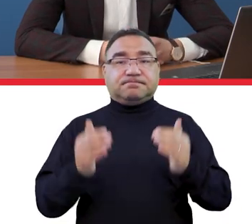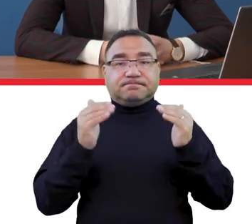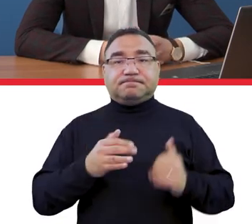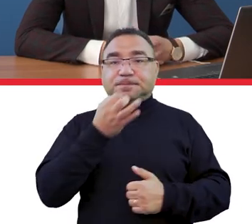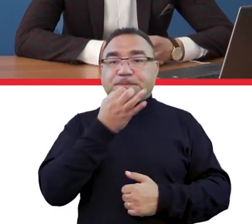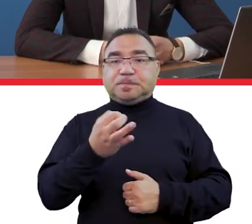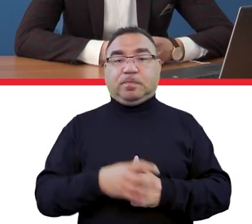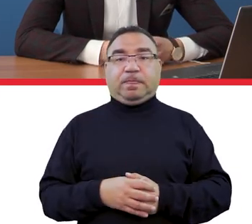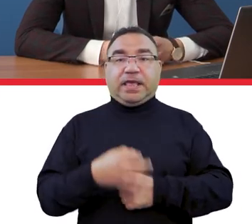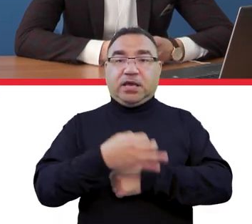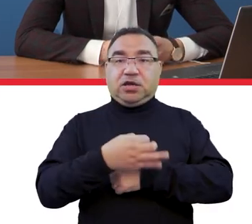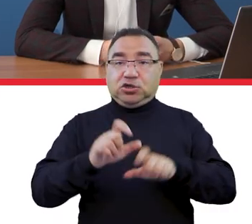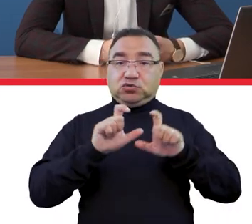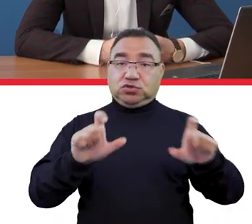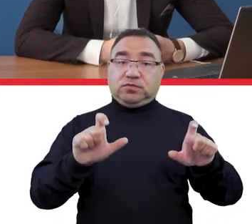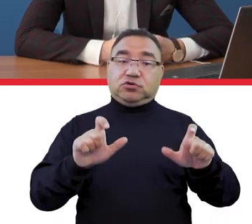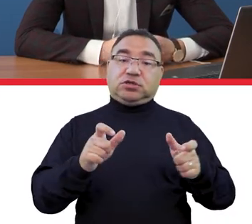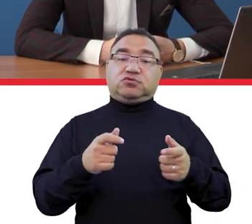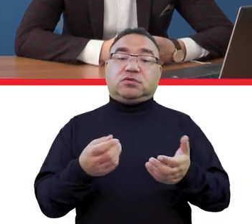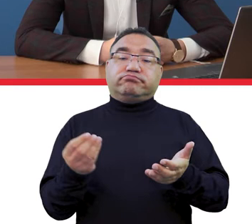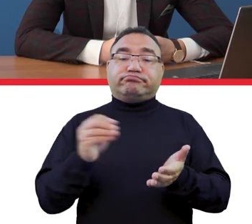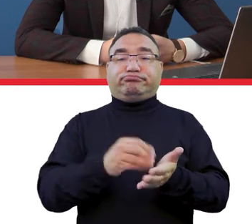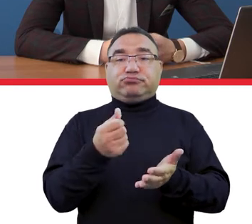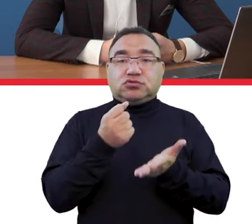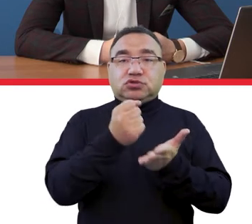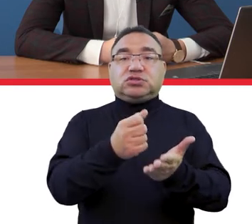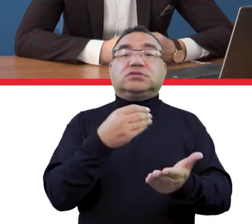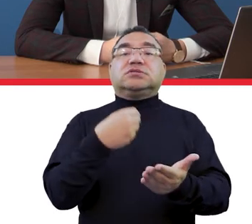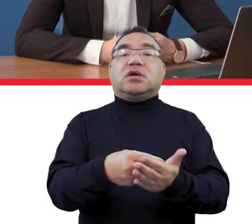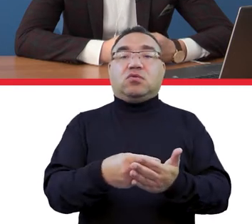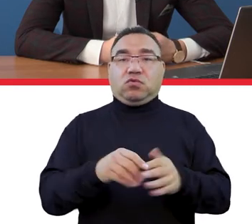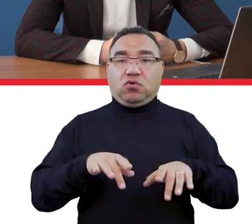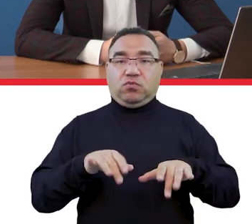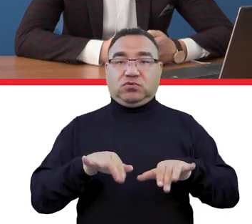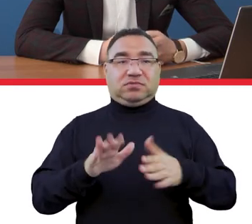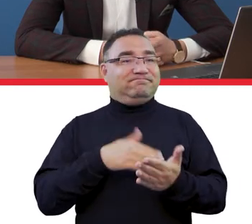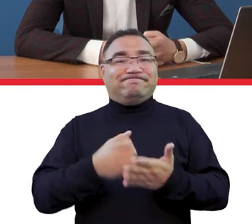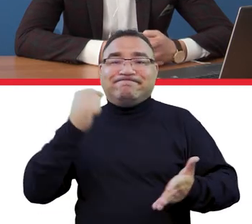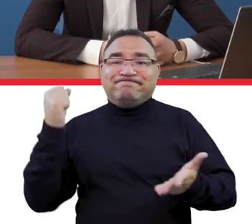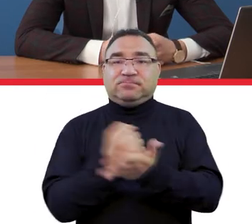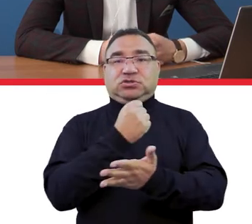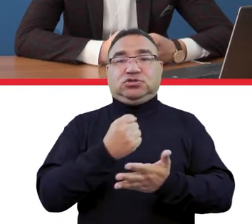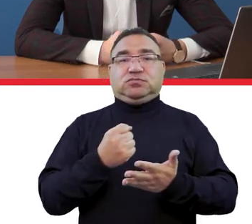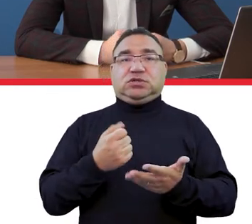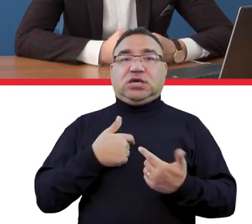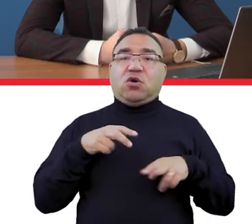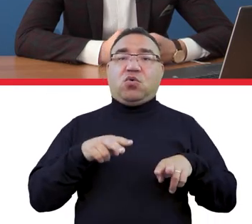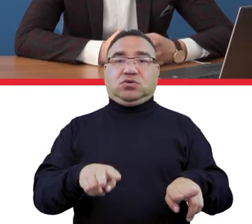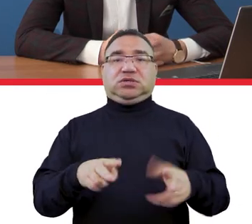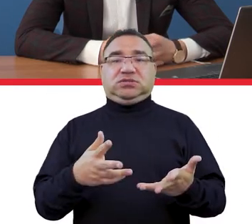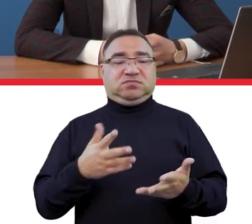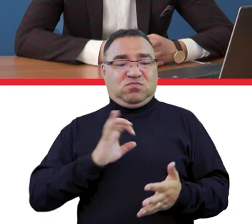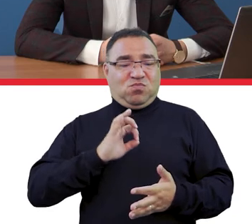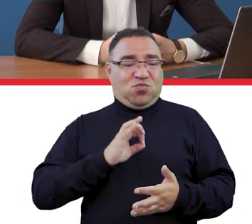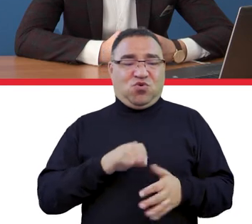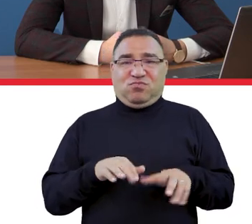Kolejne pytanie, czy uczelnia może dofinansować zakup komputera, jeśli jest niezbędny do uczestnictwa w zajęciach? Mój komputer jest